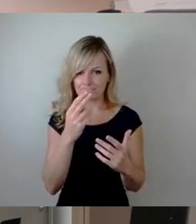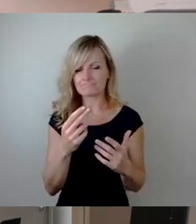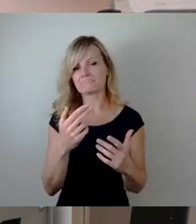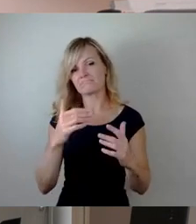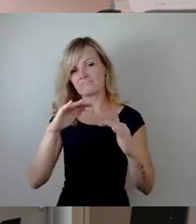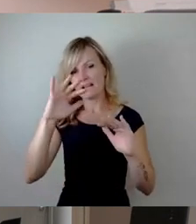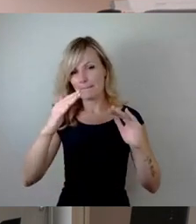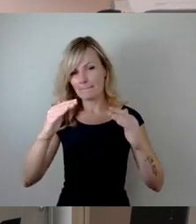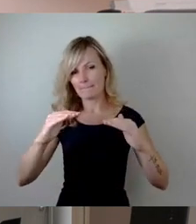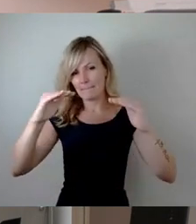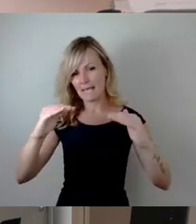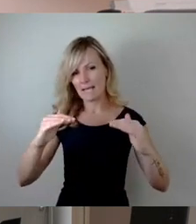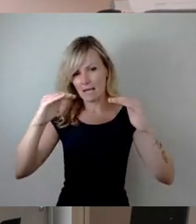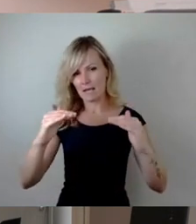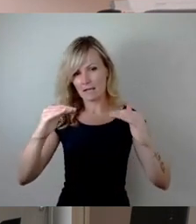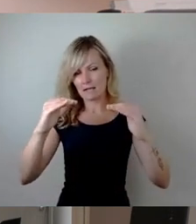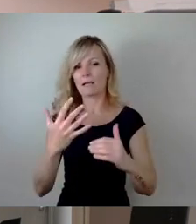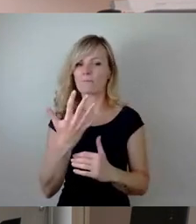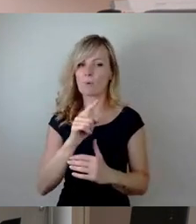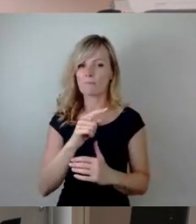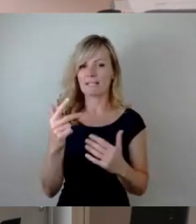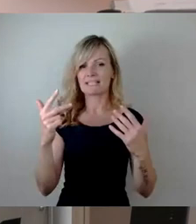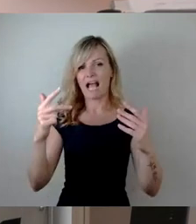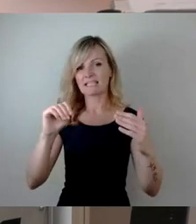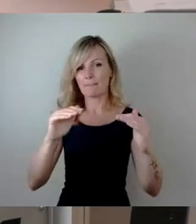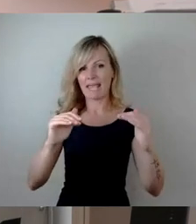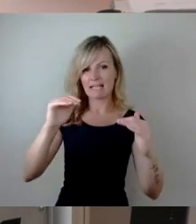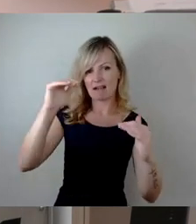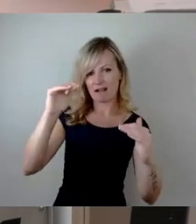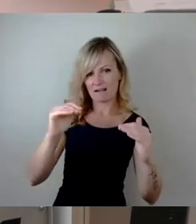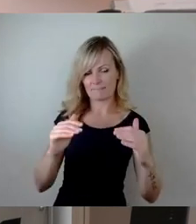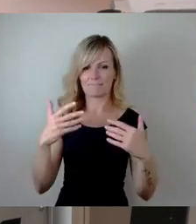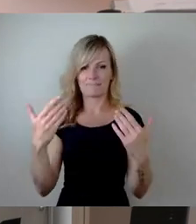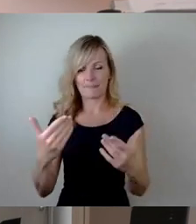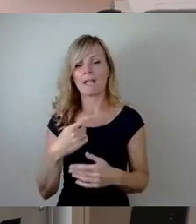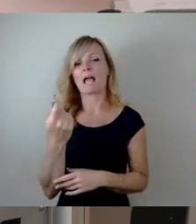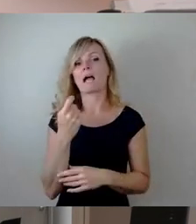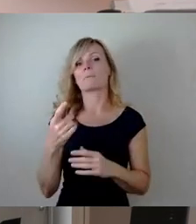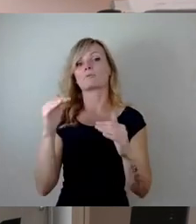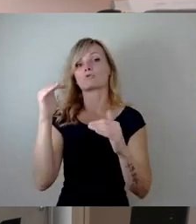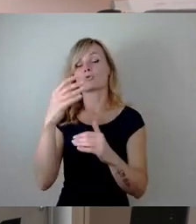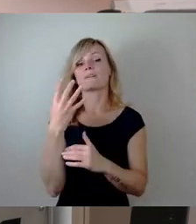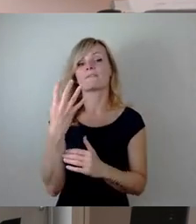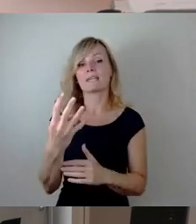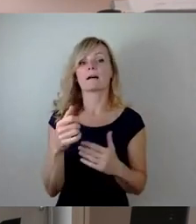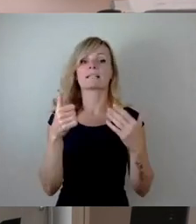5 und 8 Metern. Nochmal zur Erklärung, Alarmstufe 4 sind immer die 6 Meter.